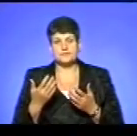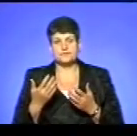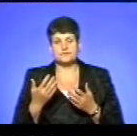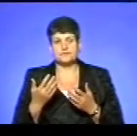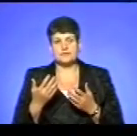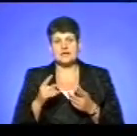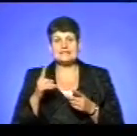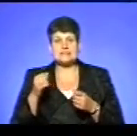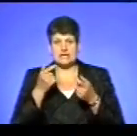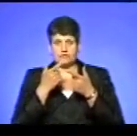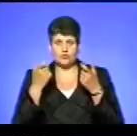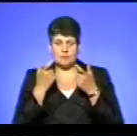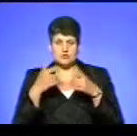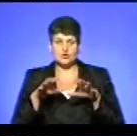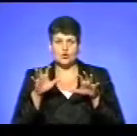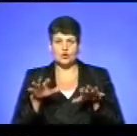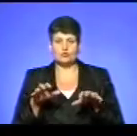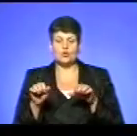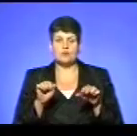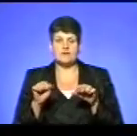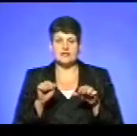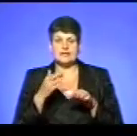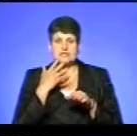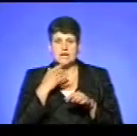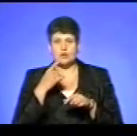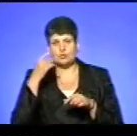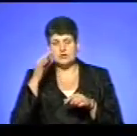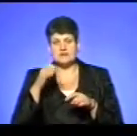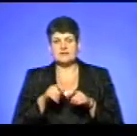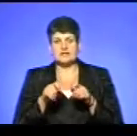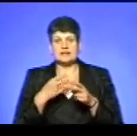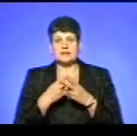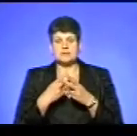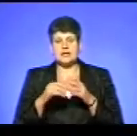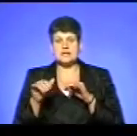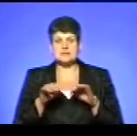інформацією Головного управління Національної поліції, порушена кримінальна справа за